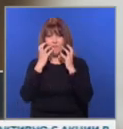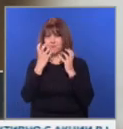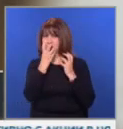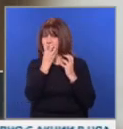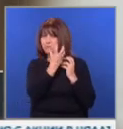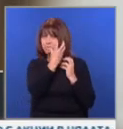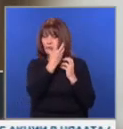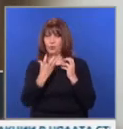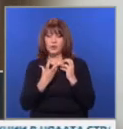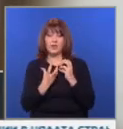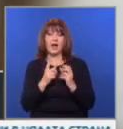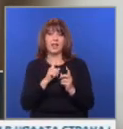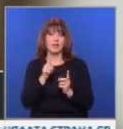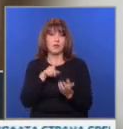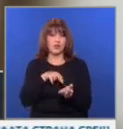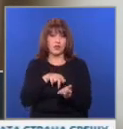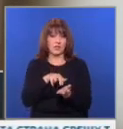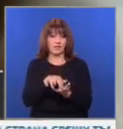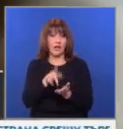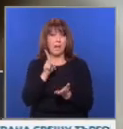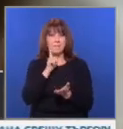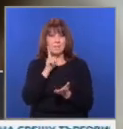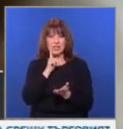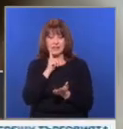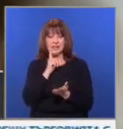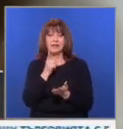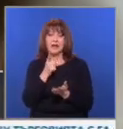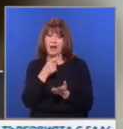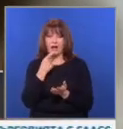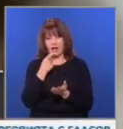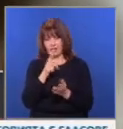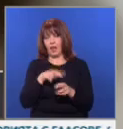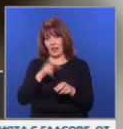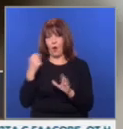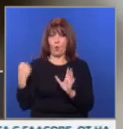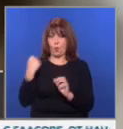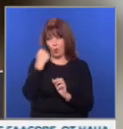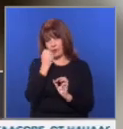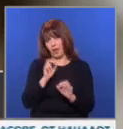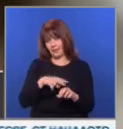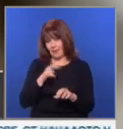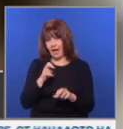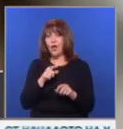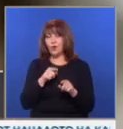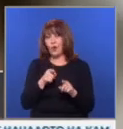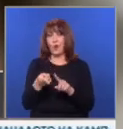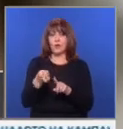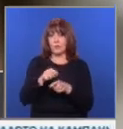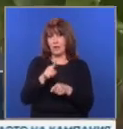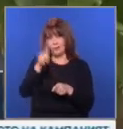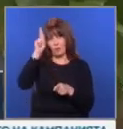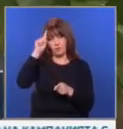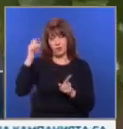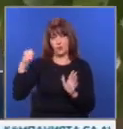и едва ме едва вървеше. Мъжът обвинен за побоя не отрече, че е удрял Ивана. По думите му обаче и тя му е посегнала.